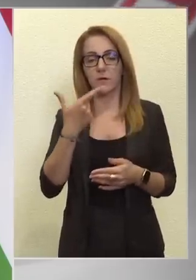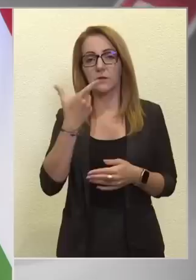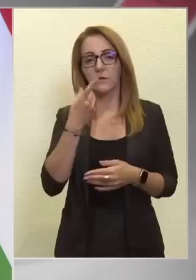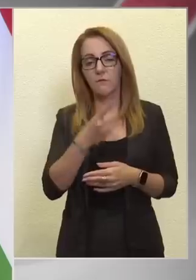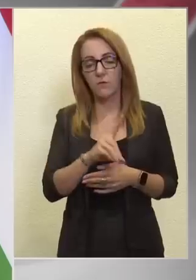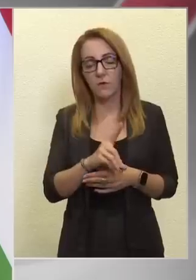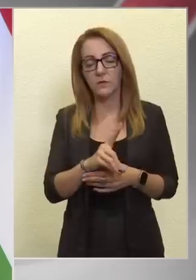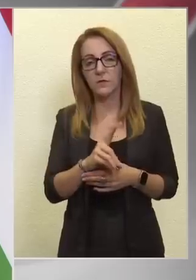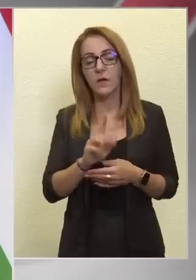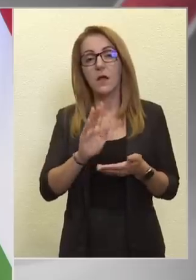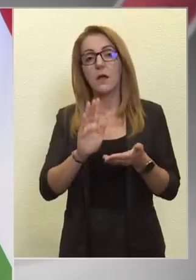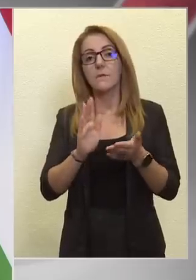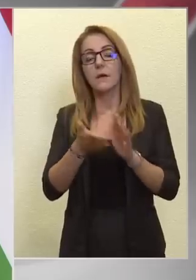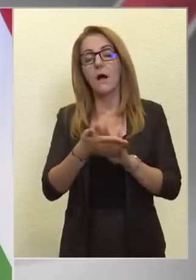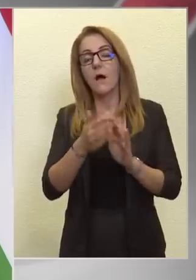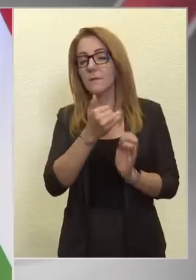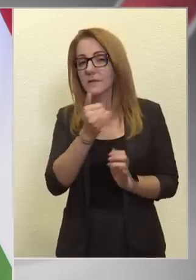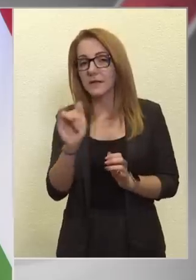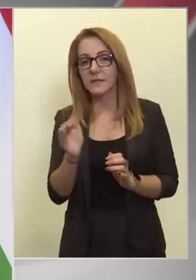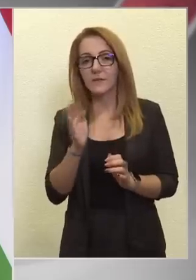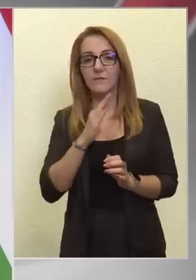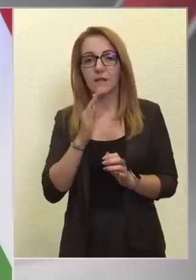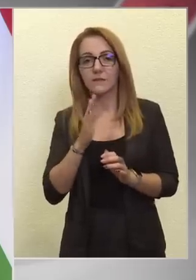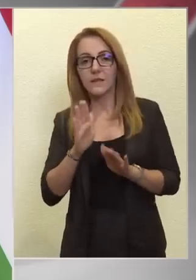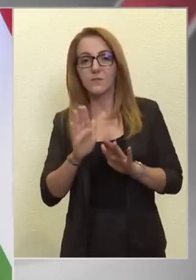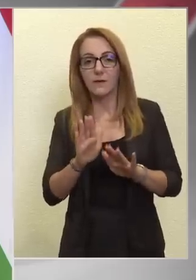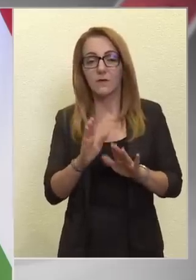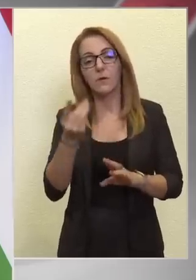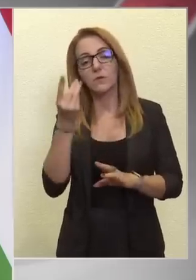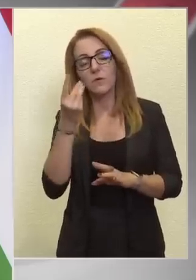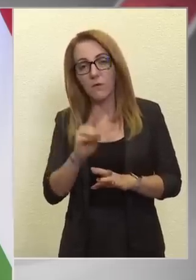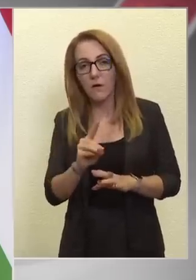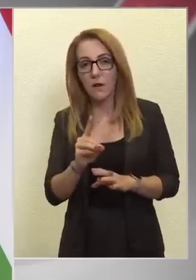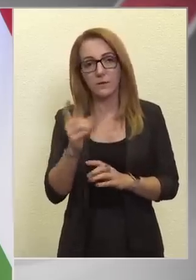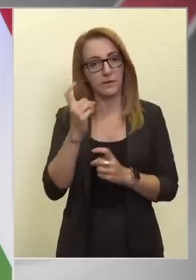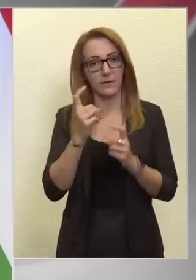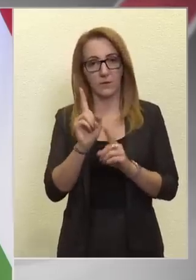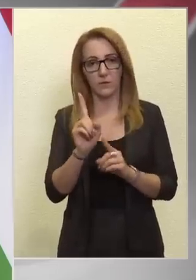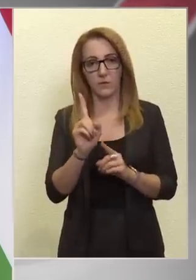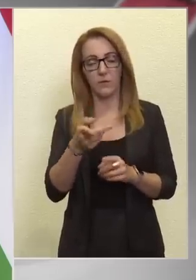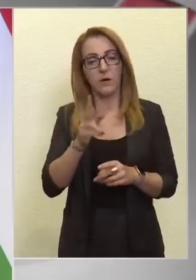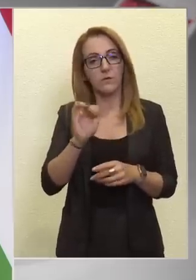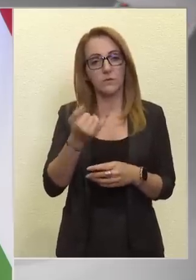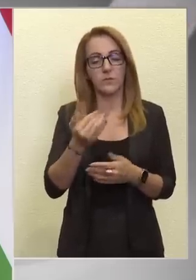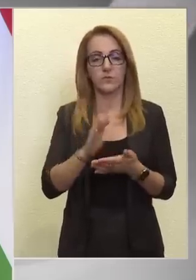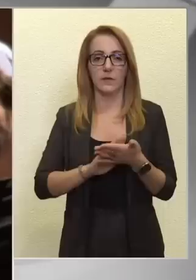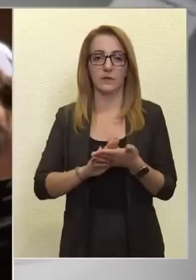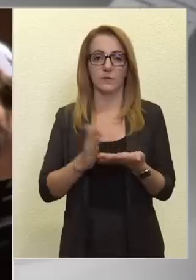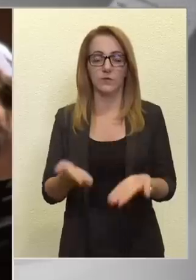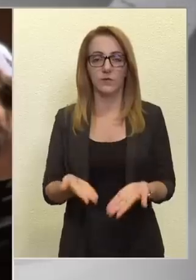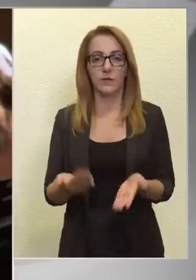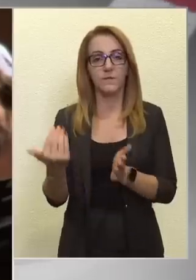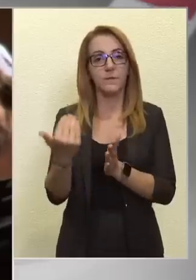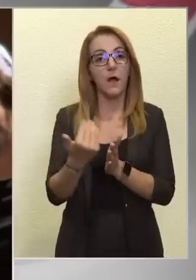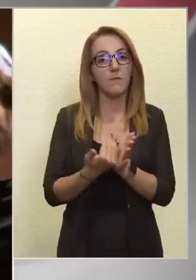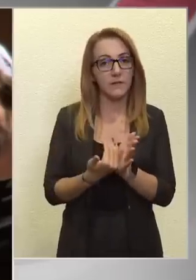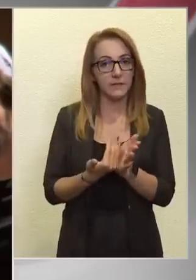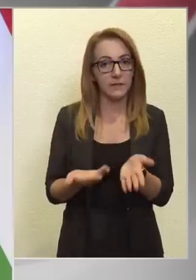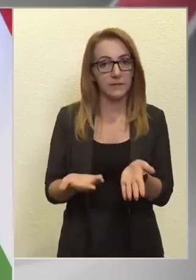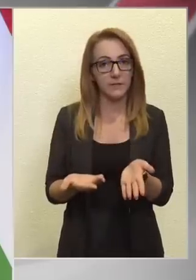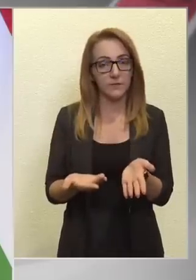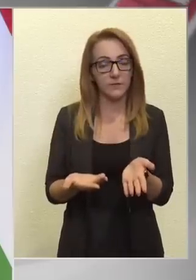ha mind fideszes betolakodó lenne, amit azért ne feltételezzünk, akkor sincs jelentősége. De ha feltételezzük?